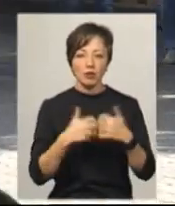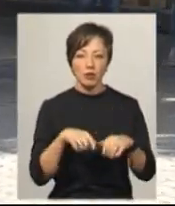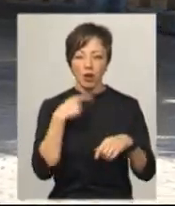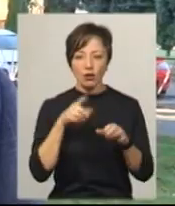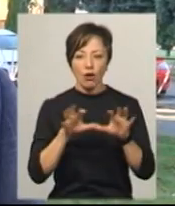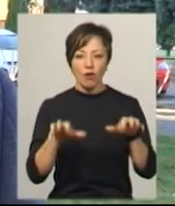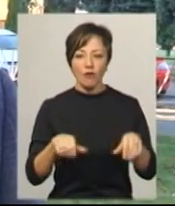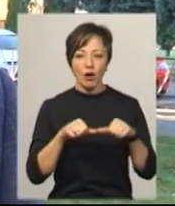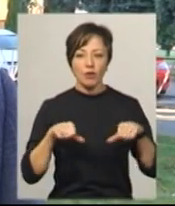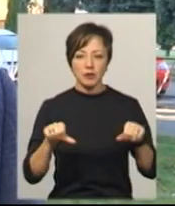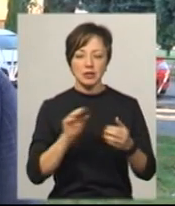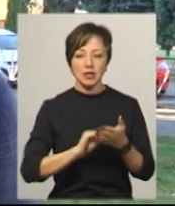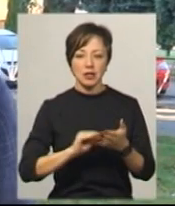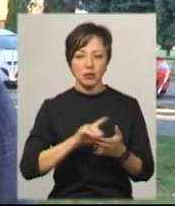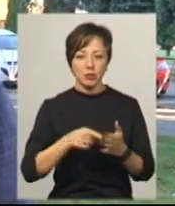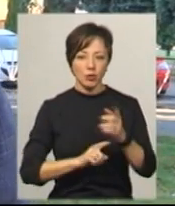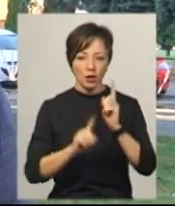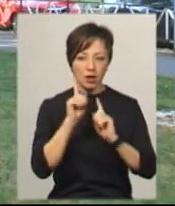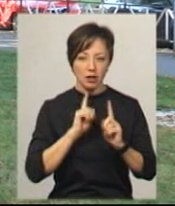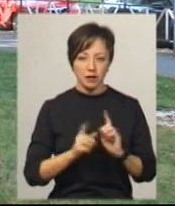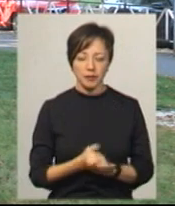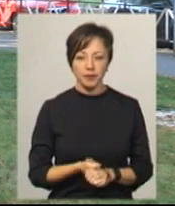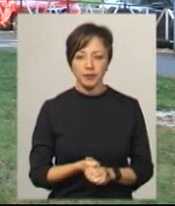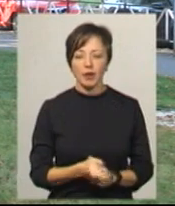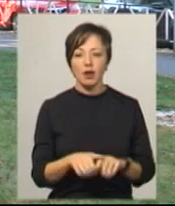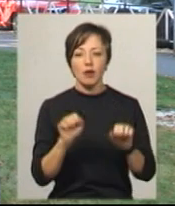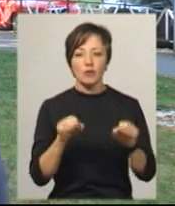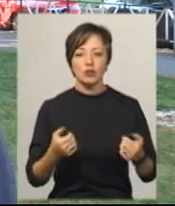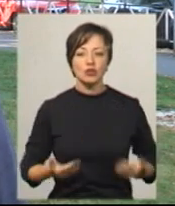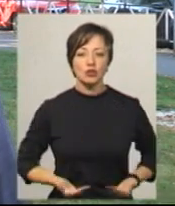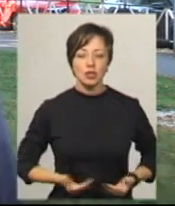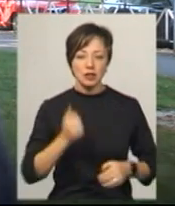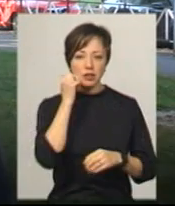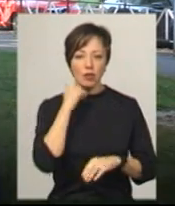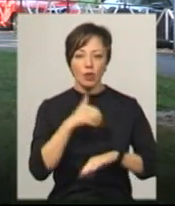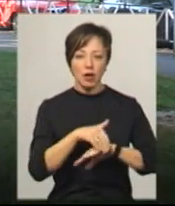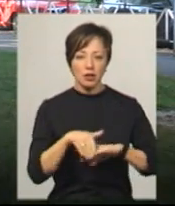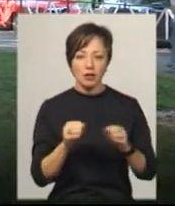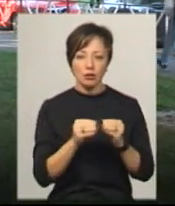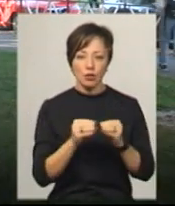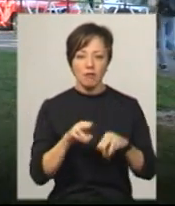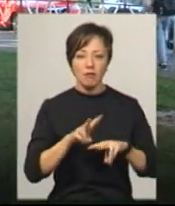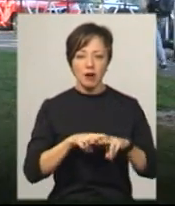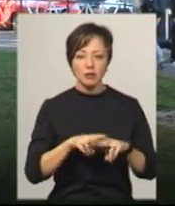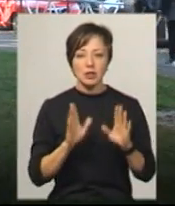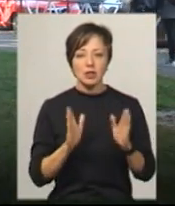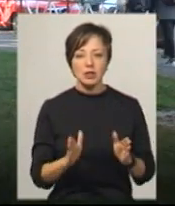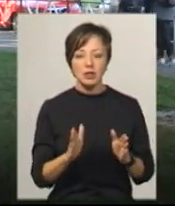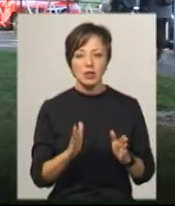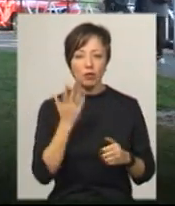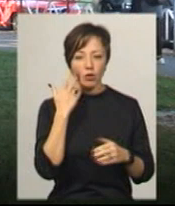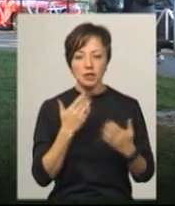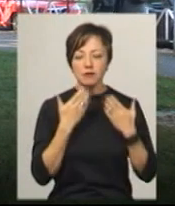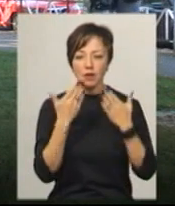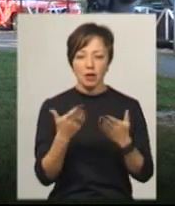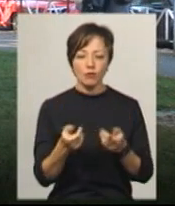топонімічної комісії, секретар міської ради Михайло Кривак. Можна жити із старою адресою у паспорті, і тільки звернувшись